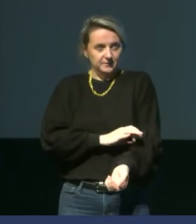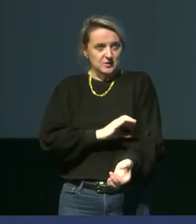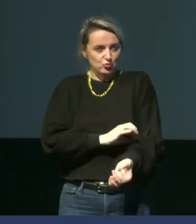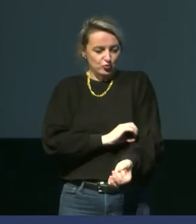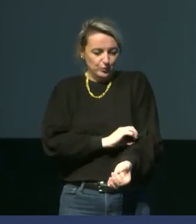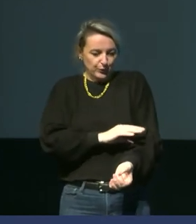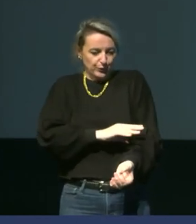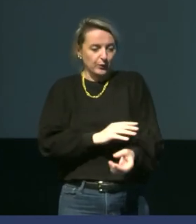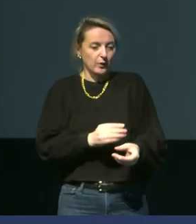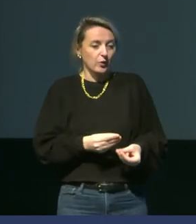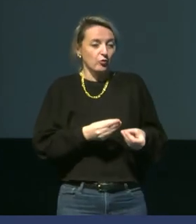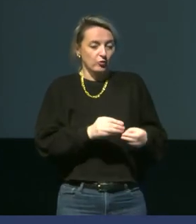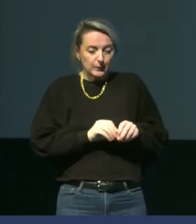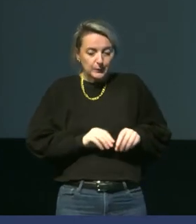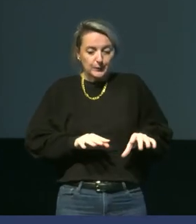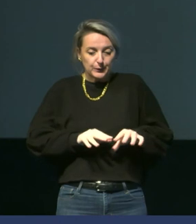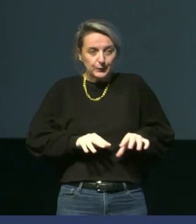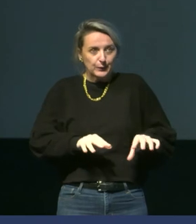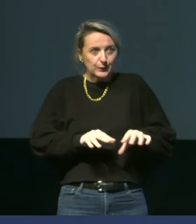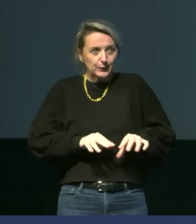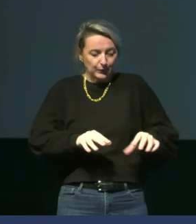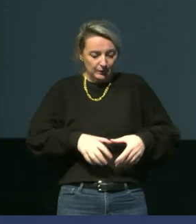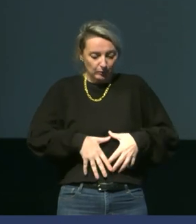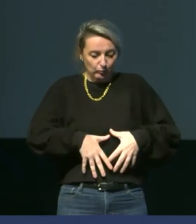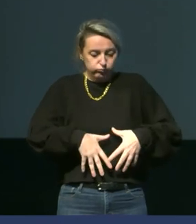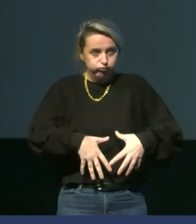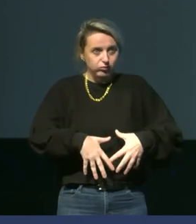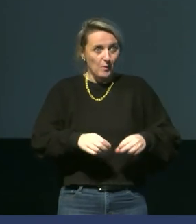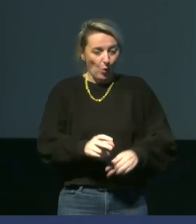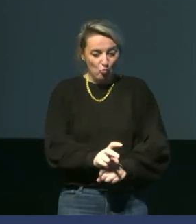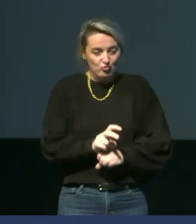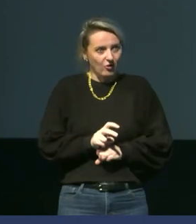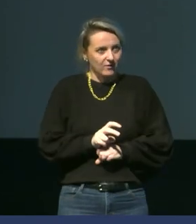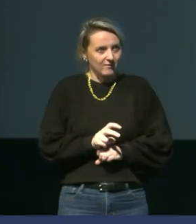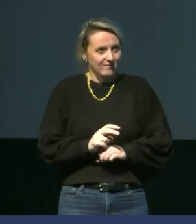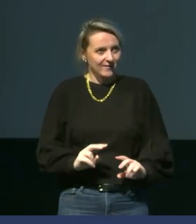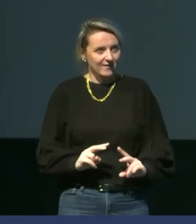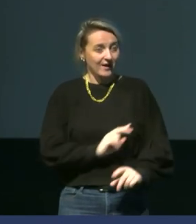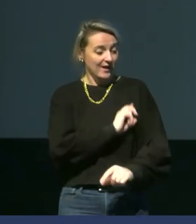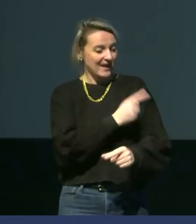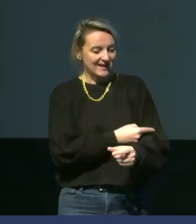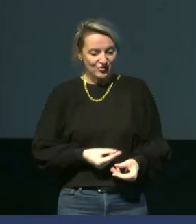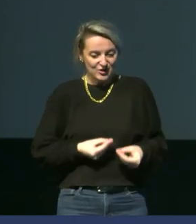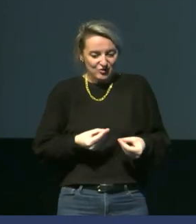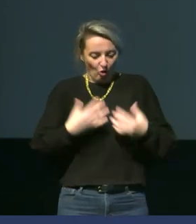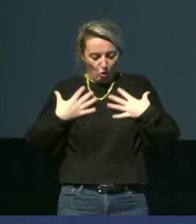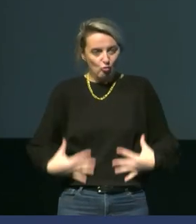envoyer les produits de la digestion au niveau du tissu adipeux pour venir stocker ces réserves-là et être capable de fournir de l'énergie à son organisme.